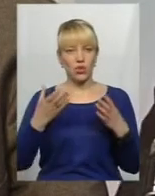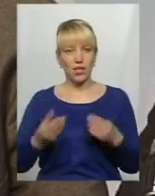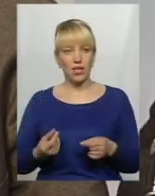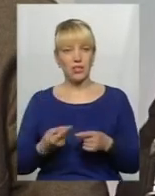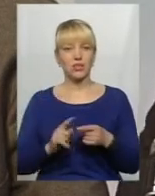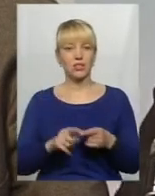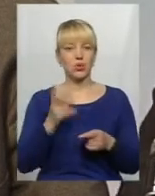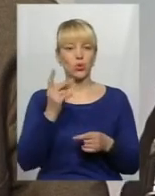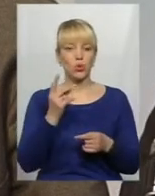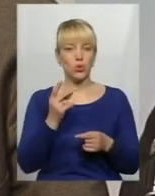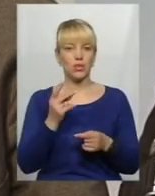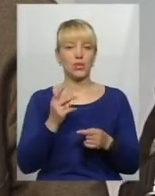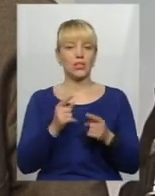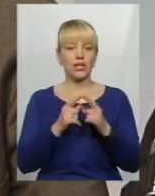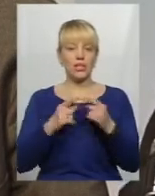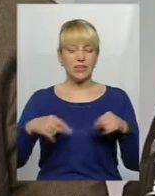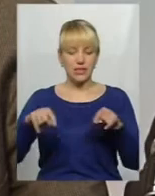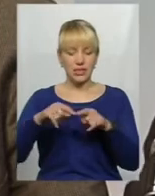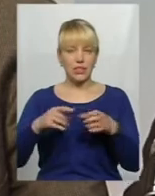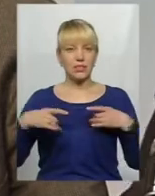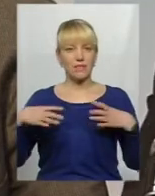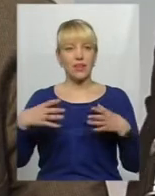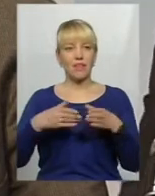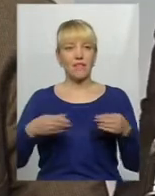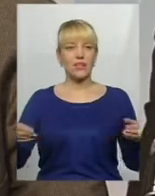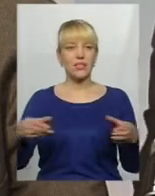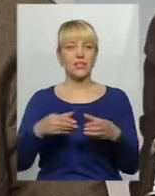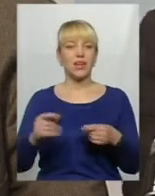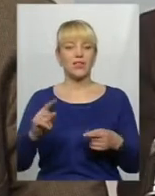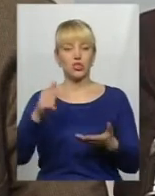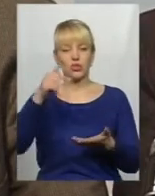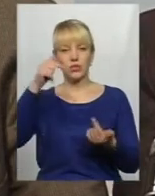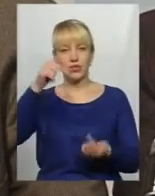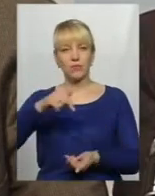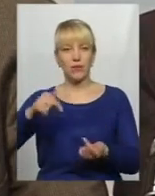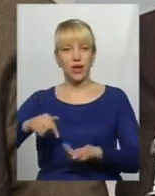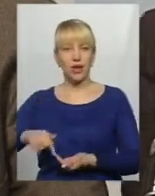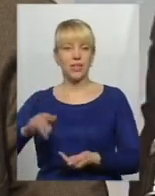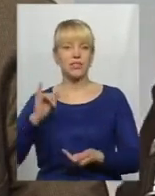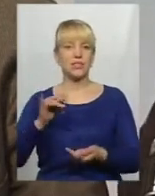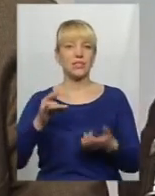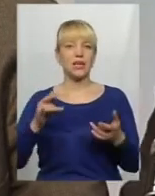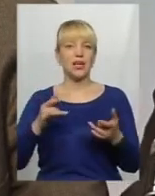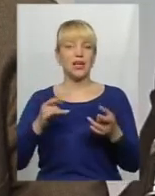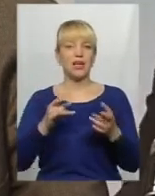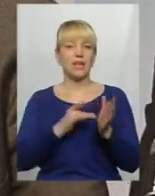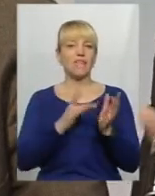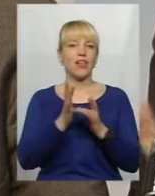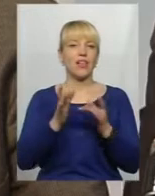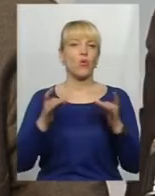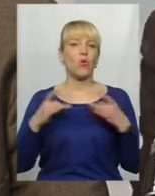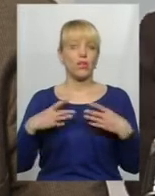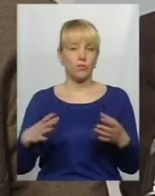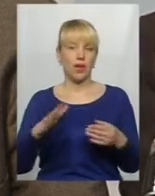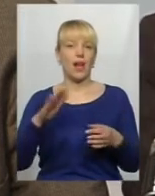Другий цикл свят вже весняних, тих, що зараз бігаються у нас із великодніми. Далі купальські свята, вони